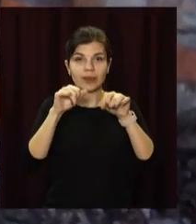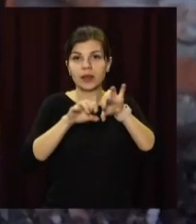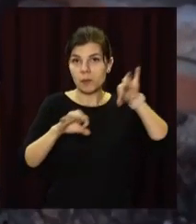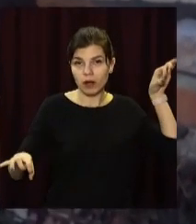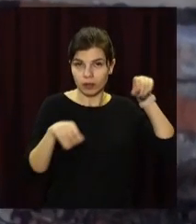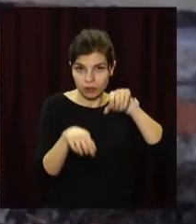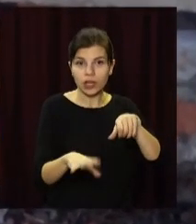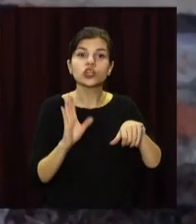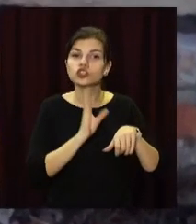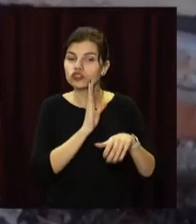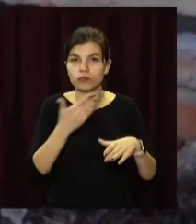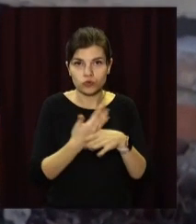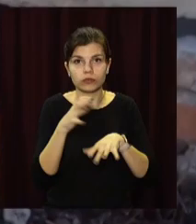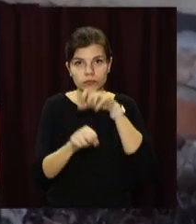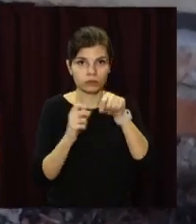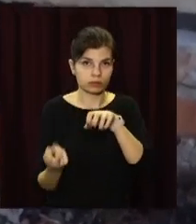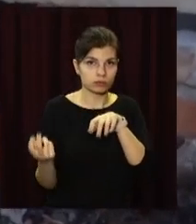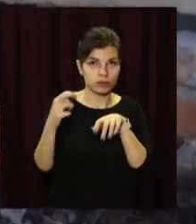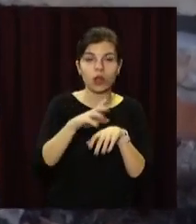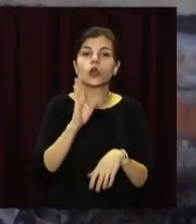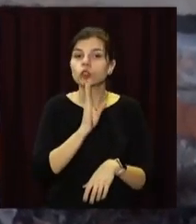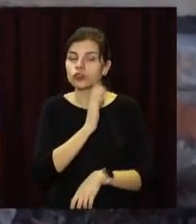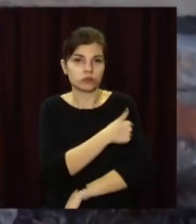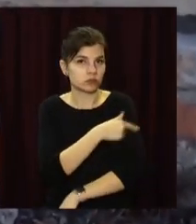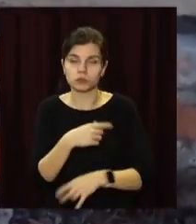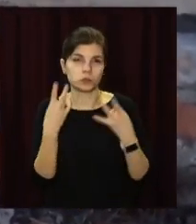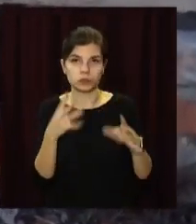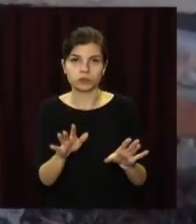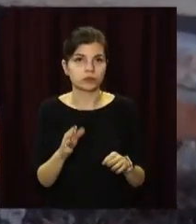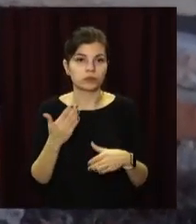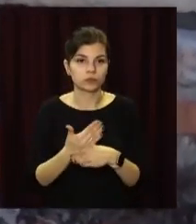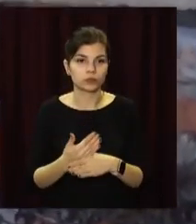якій вона видарилася на поверхню. Відмет допомоги жінка відмовилася.